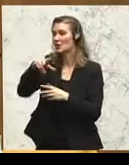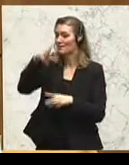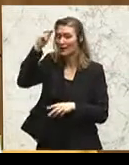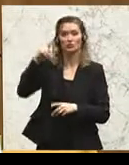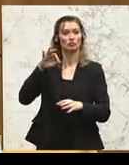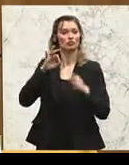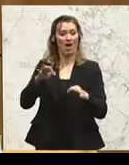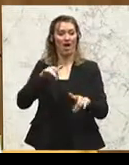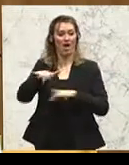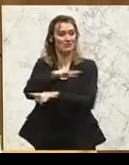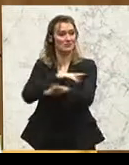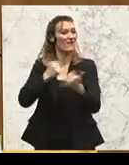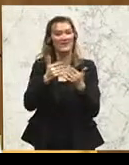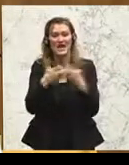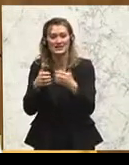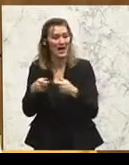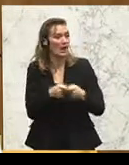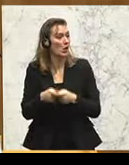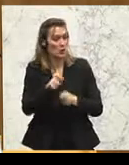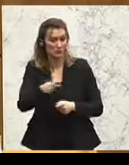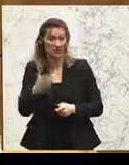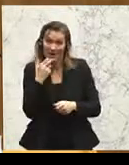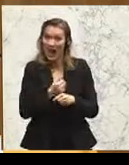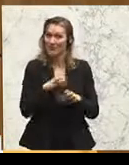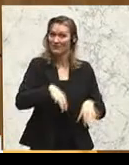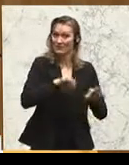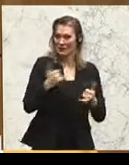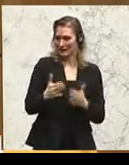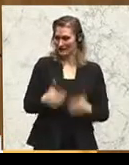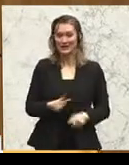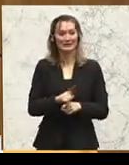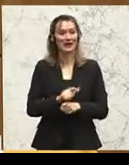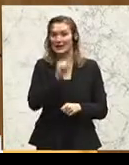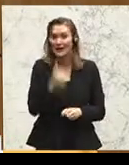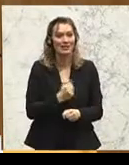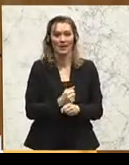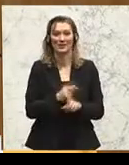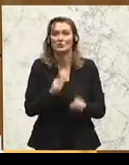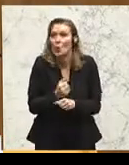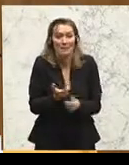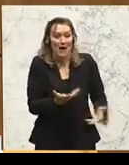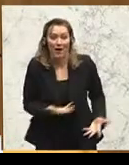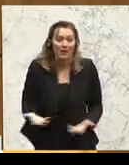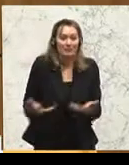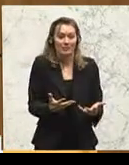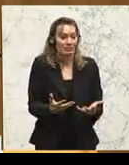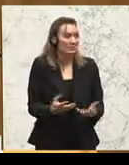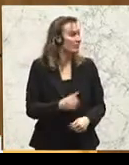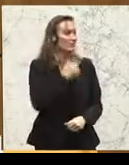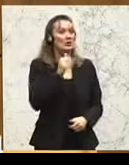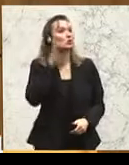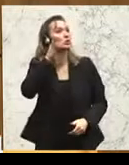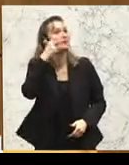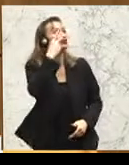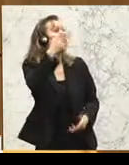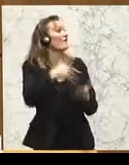ihren Genossinnen und Genossen, die eine Arbeit haben wollen, die jetzt vor Weihnachten nicht wissen, was sie tun sollen, die keine Perspektive